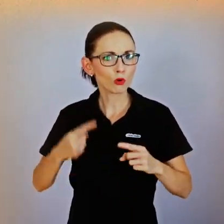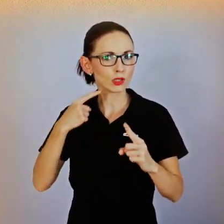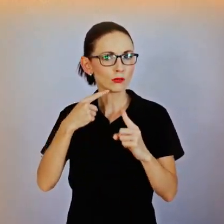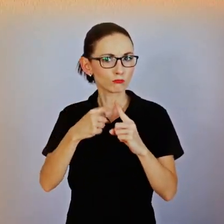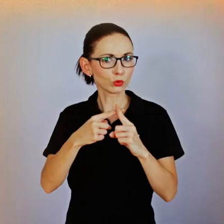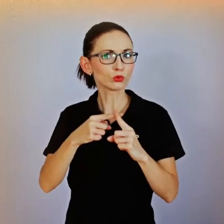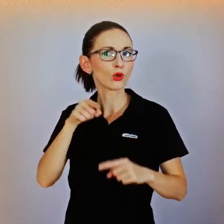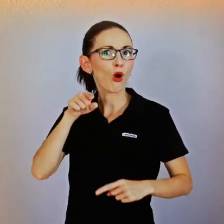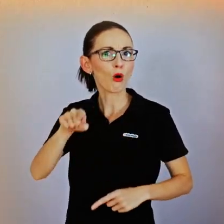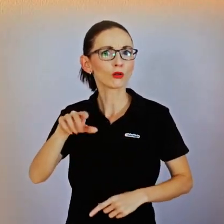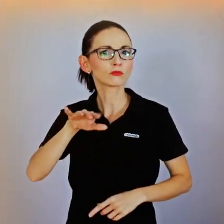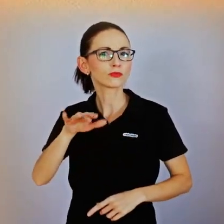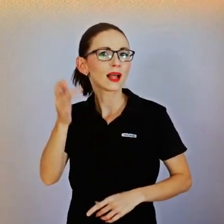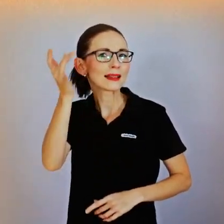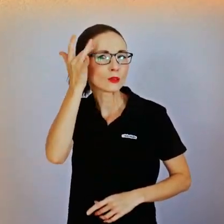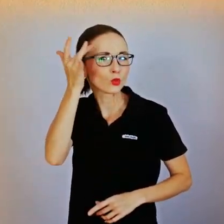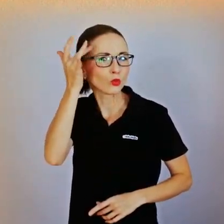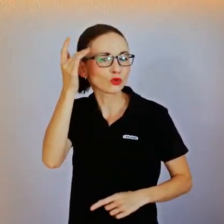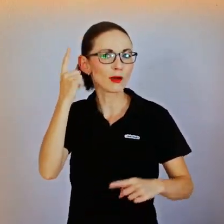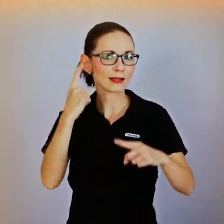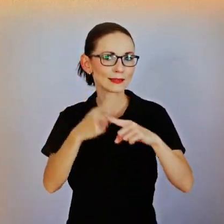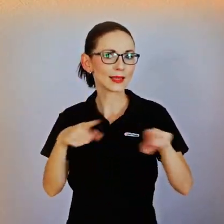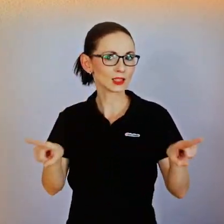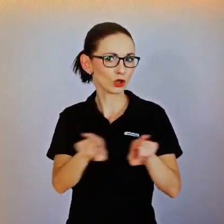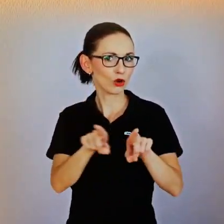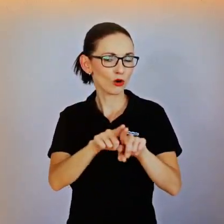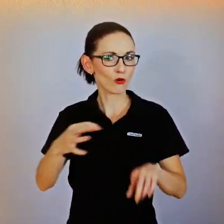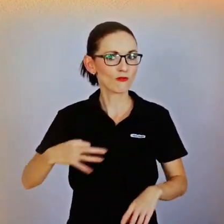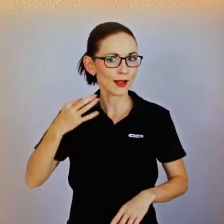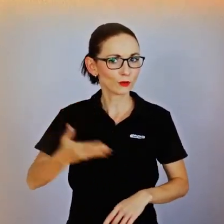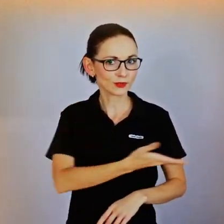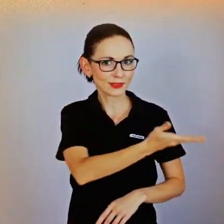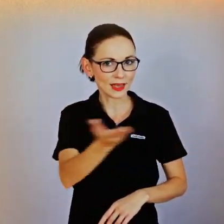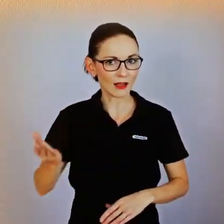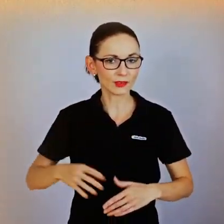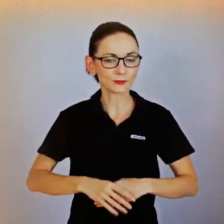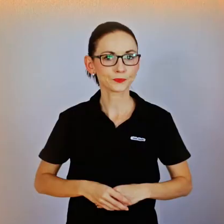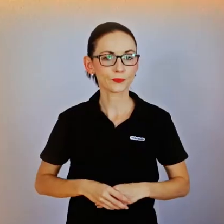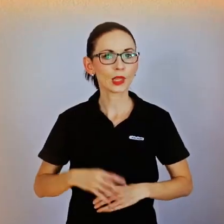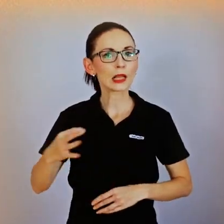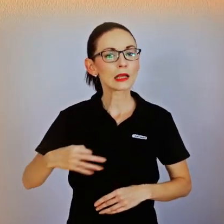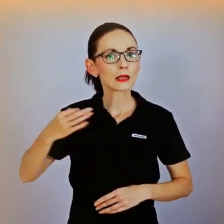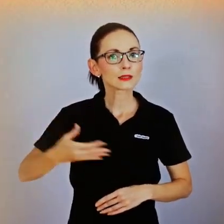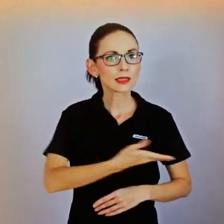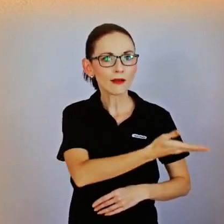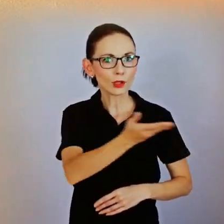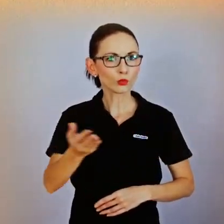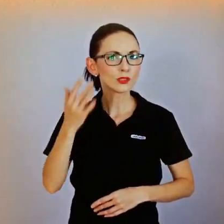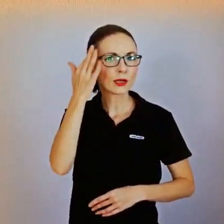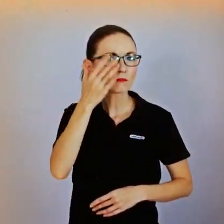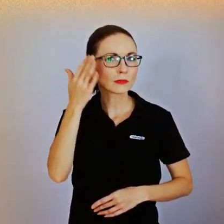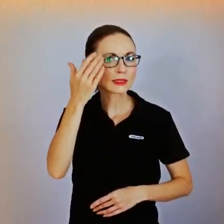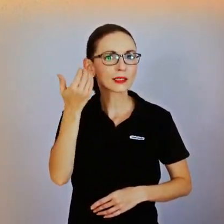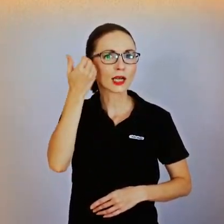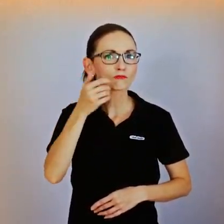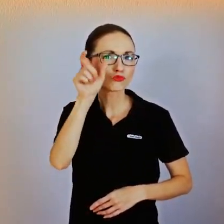poštihnutie, automaticky neznamená, že má nefunkčné pohlavné orgány. A ak by to tak aj náhodou bolo, v takom